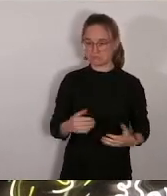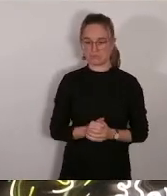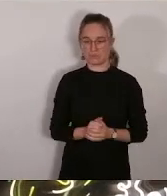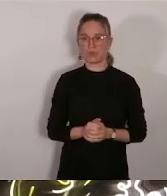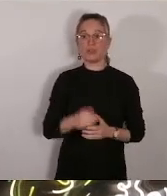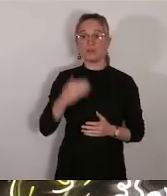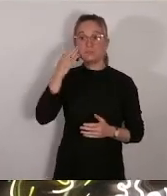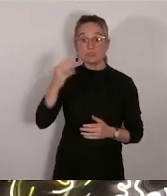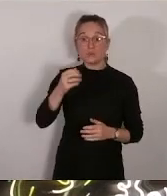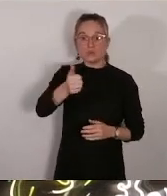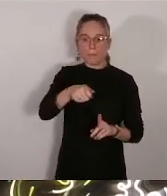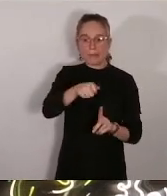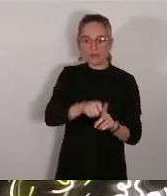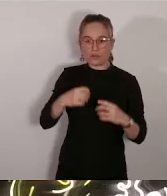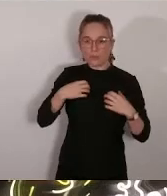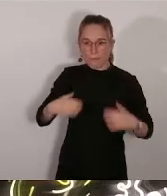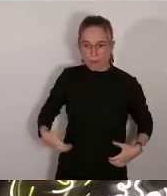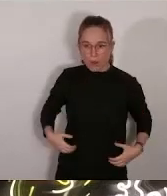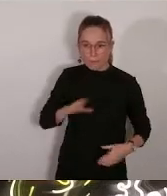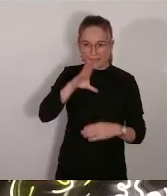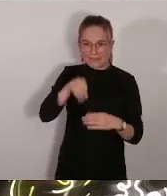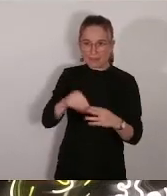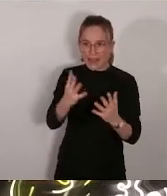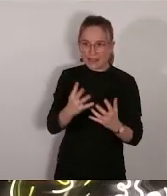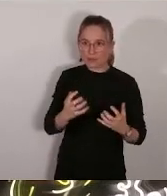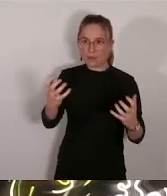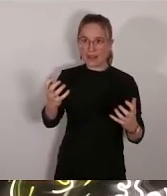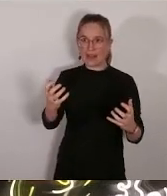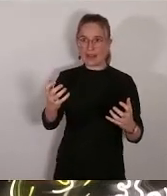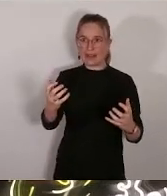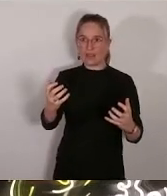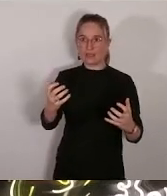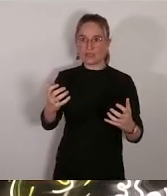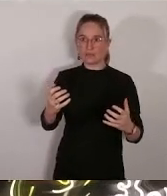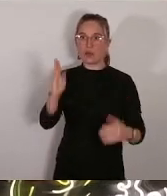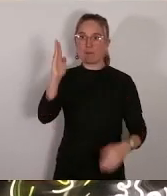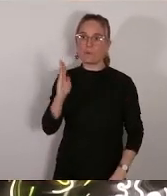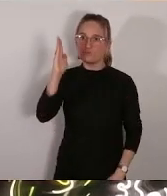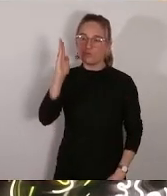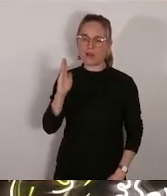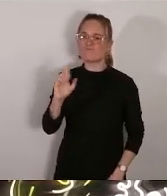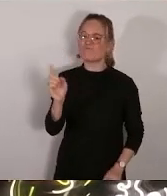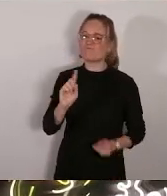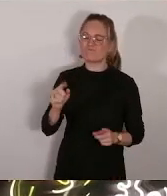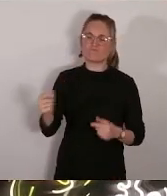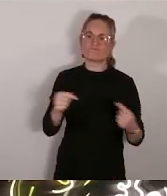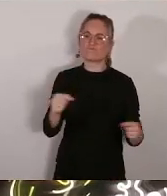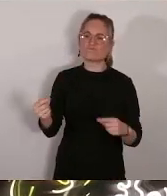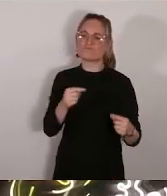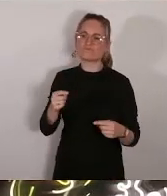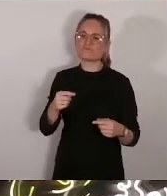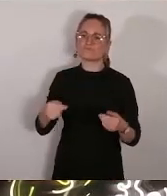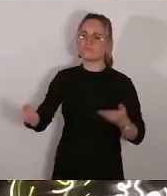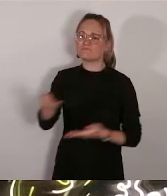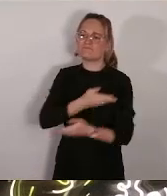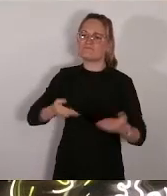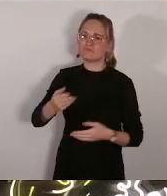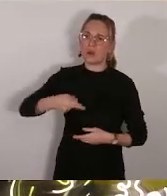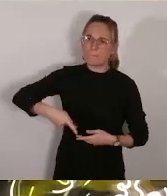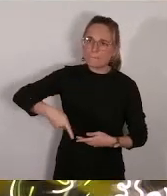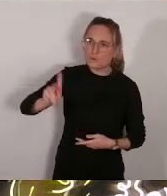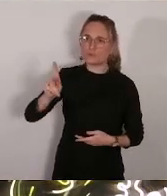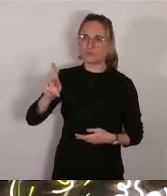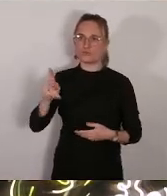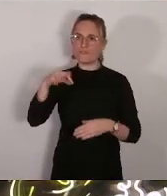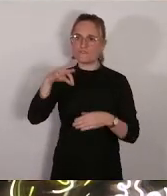délibérante sollicite un vote distinct pour une ou plusieurs de ces délibérations, le maire ou le président est tenu d'y